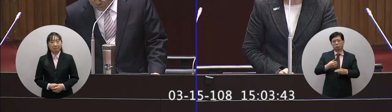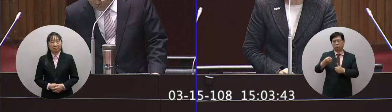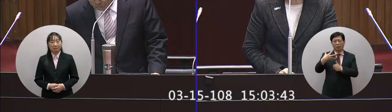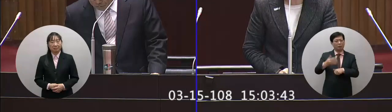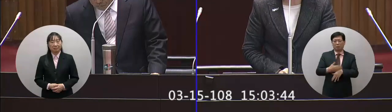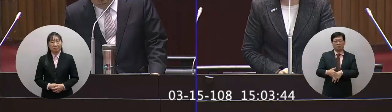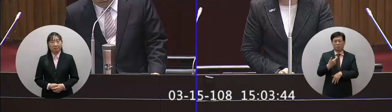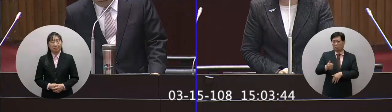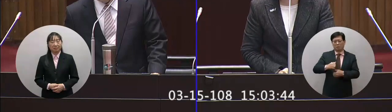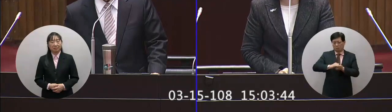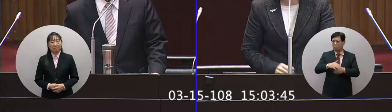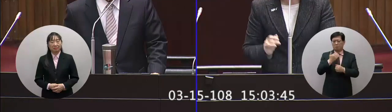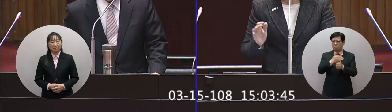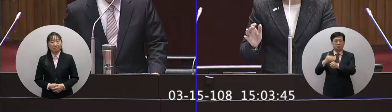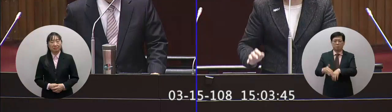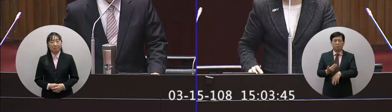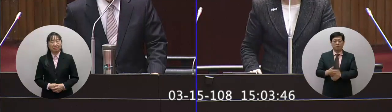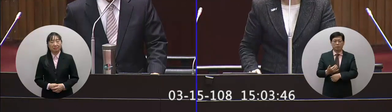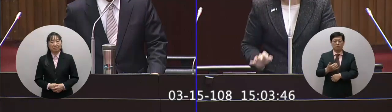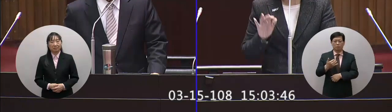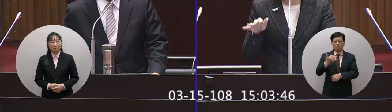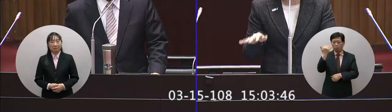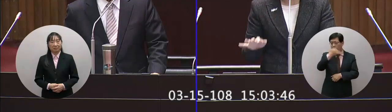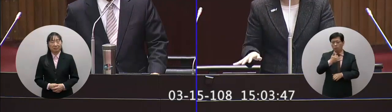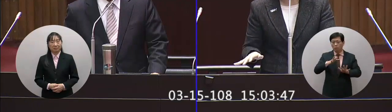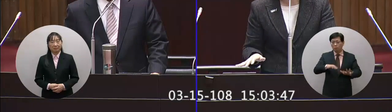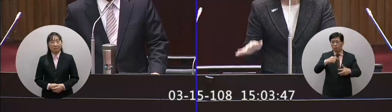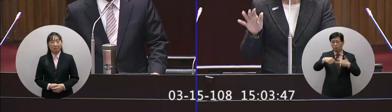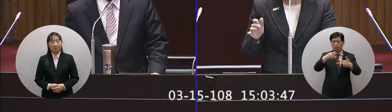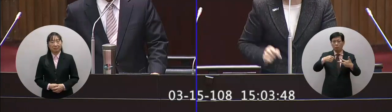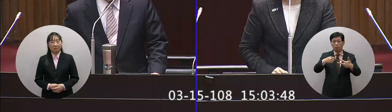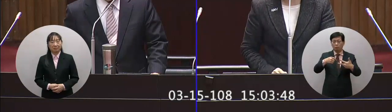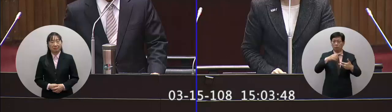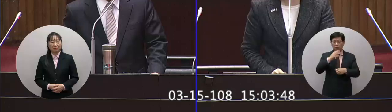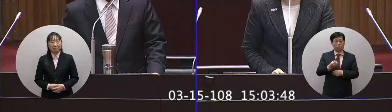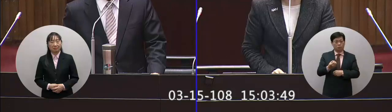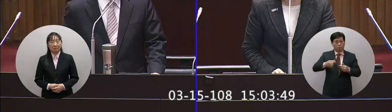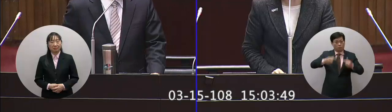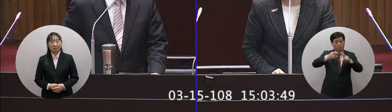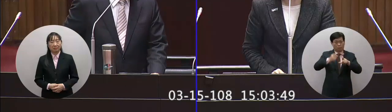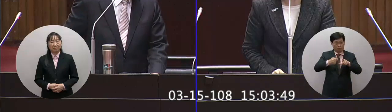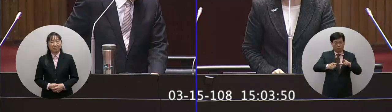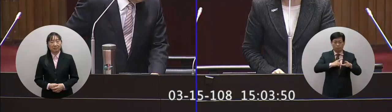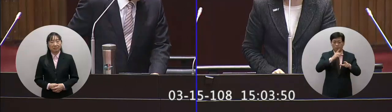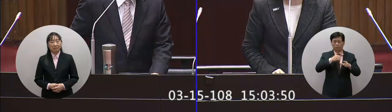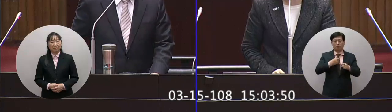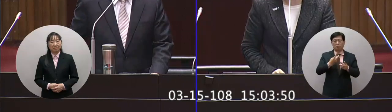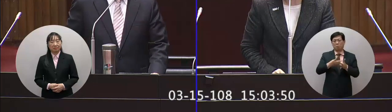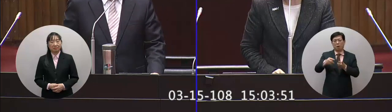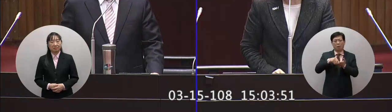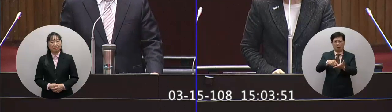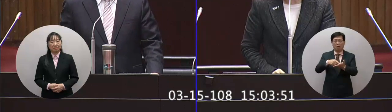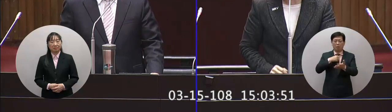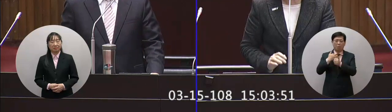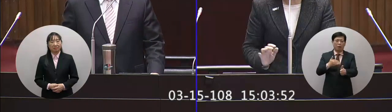告說不會 他們不會裁員可是在這個禮拜華印公司就送出了解雇的計